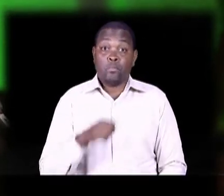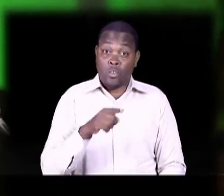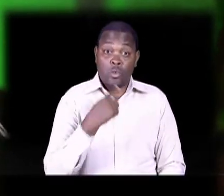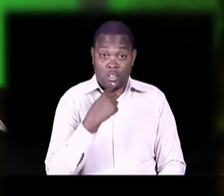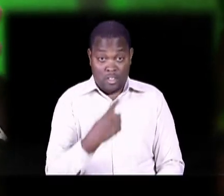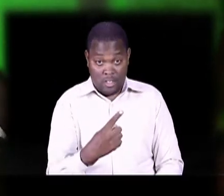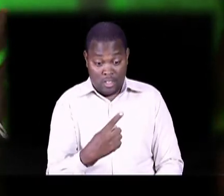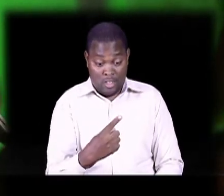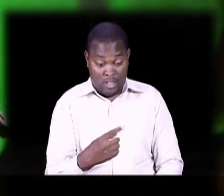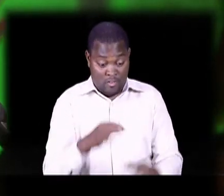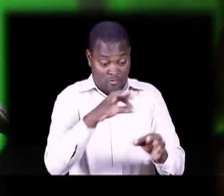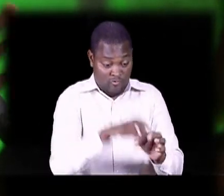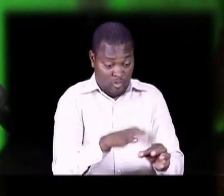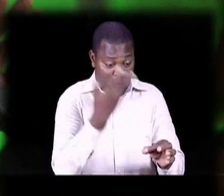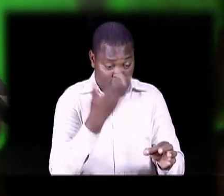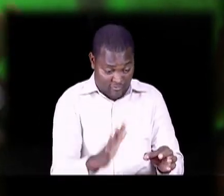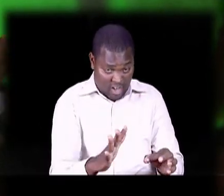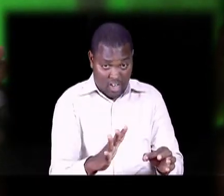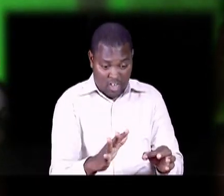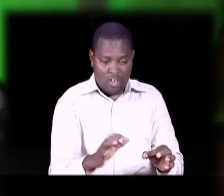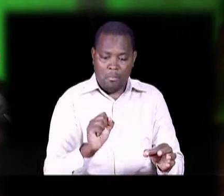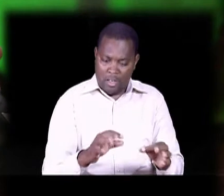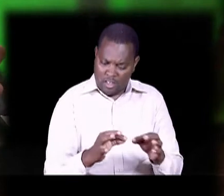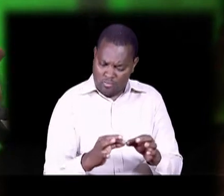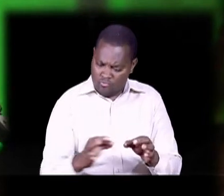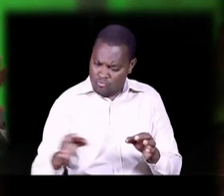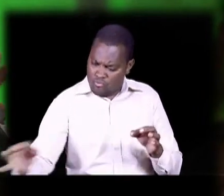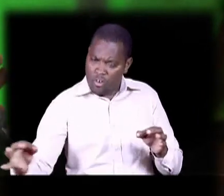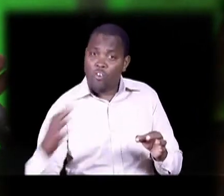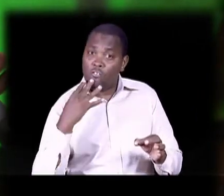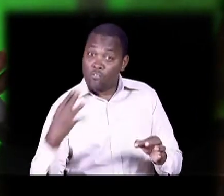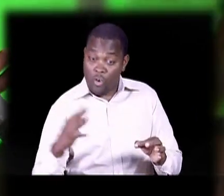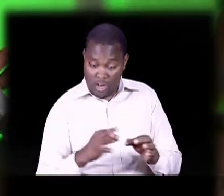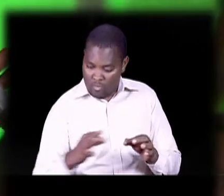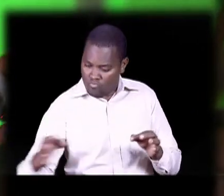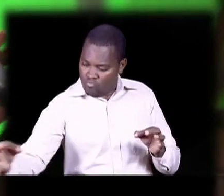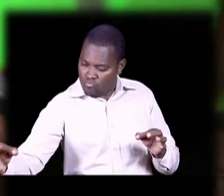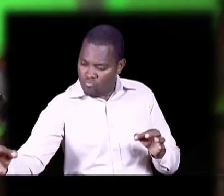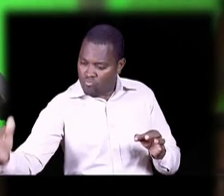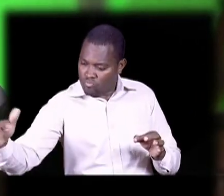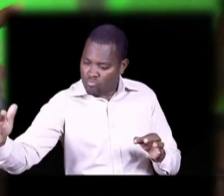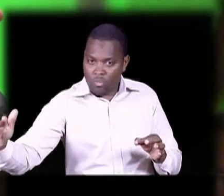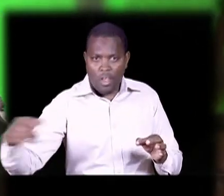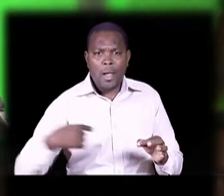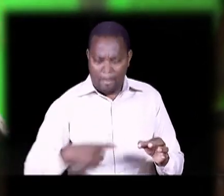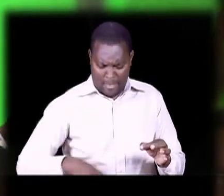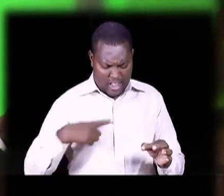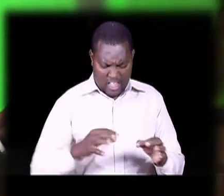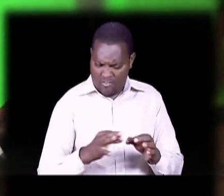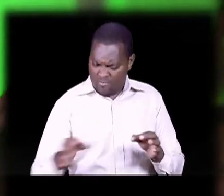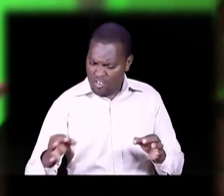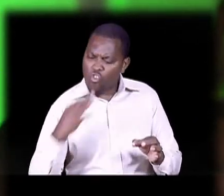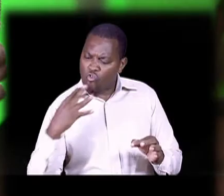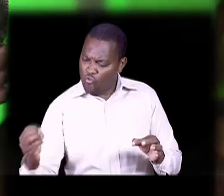meyakomba Mpuna ka 400 meters avipo ne police station 400 meters? 400 meters So, mina ka 40 meters, ni hame